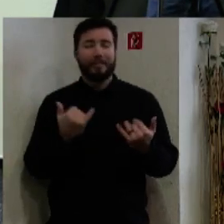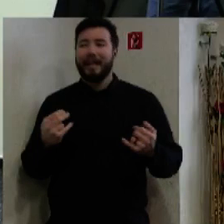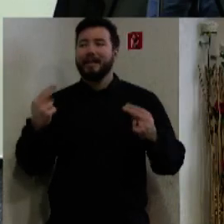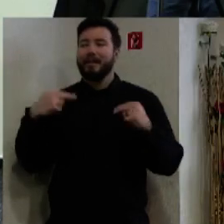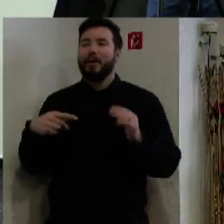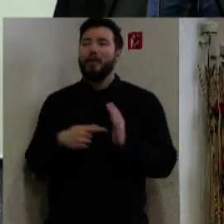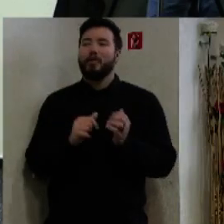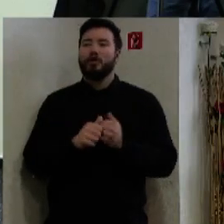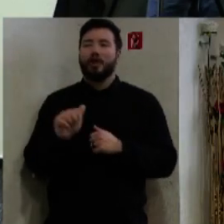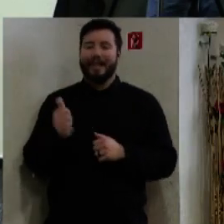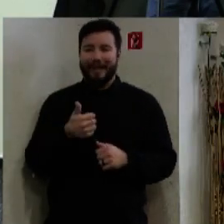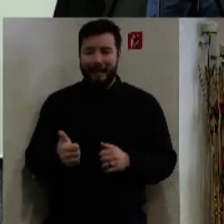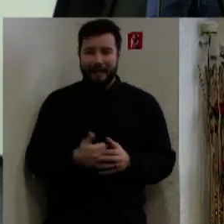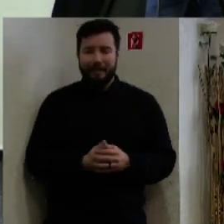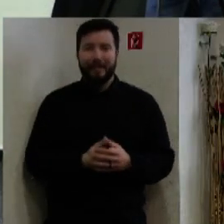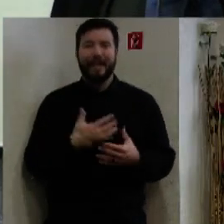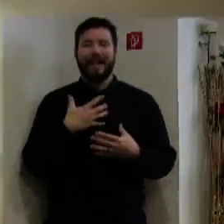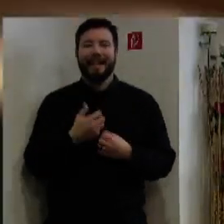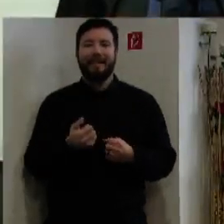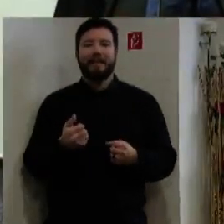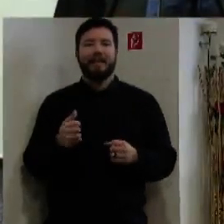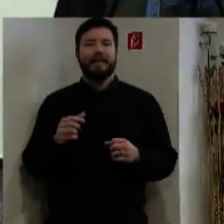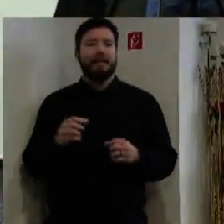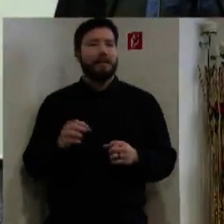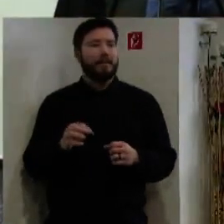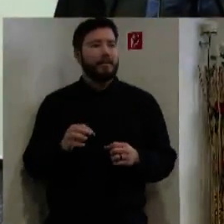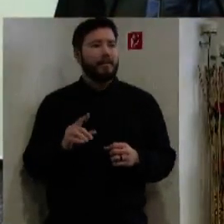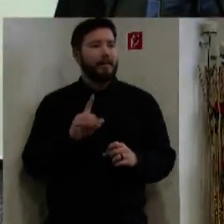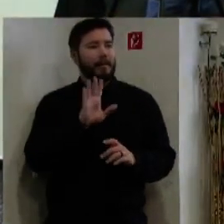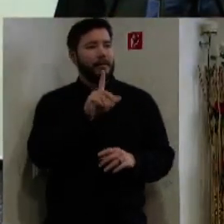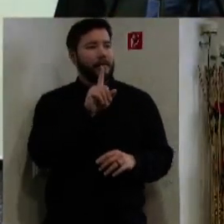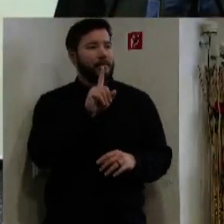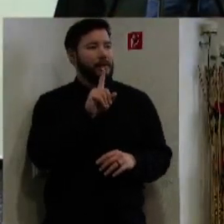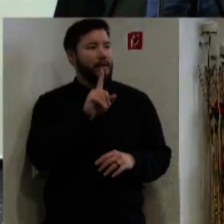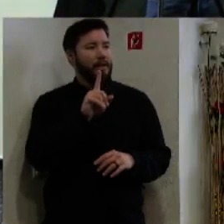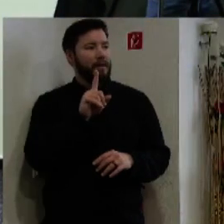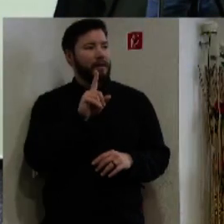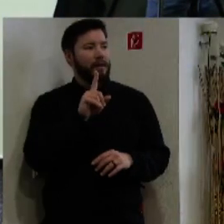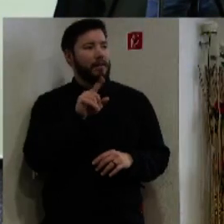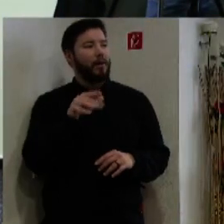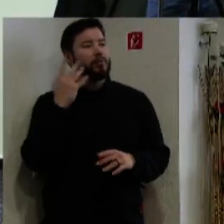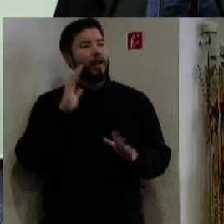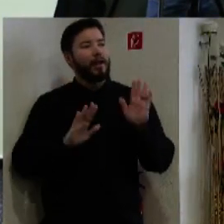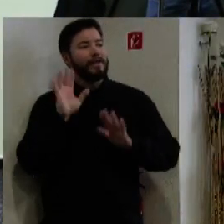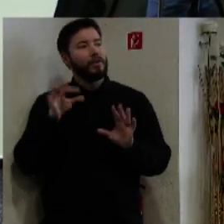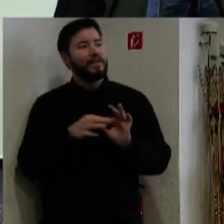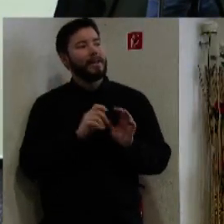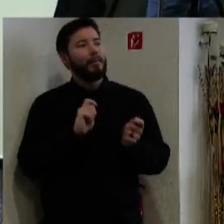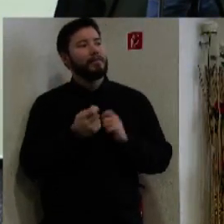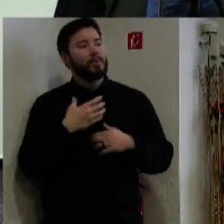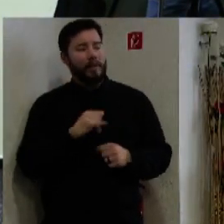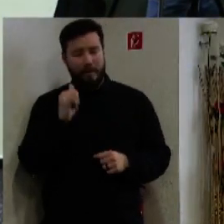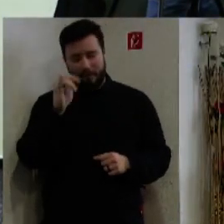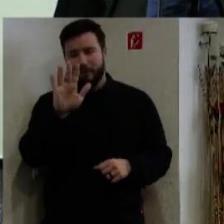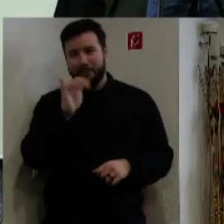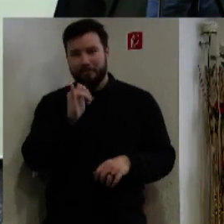prejdeme k bodu číslo 11 a to sú návrhy na schválenie dodatkov s reaďovacím listinám, ja pardon,